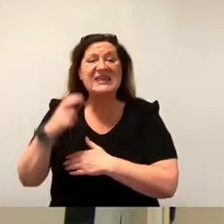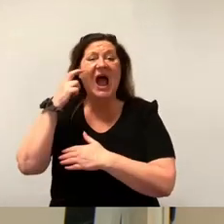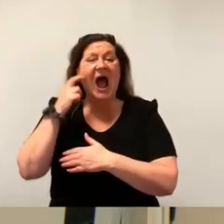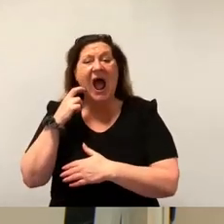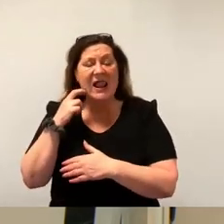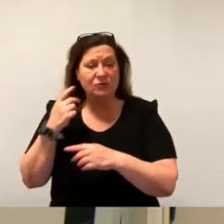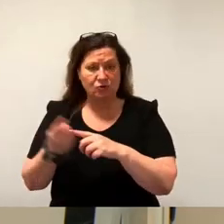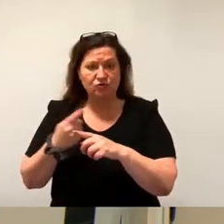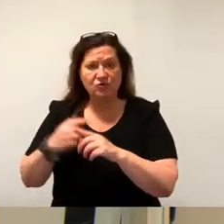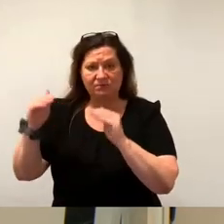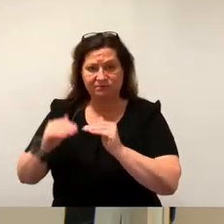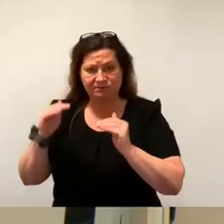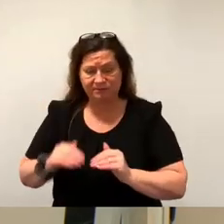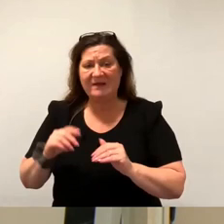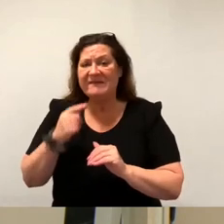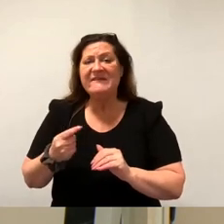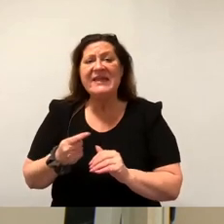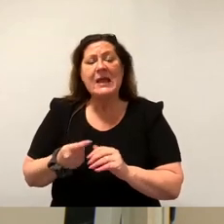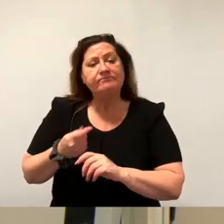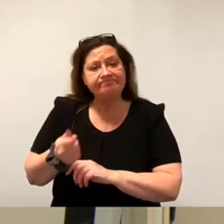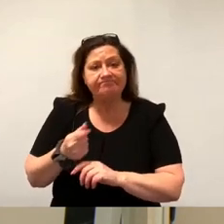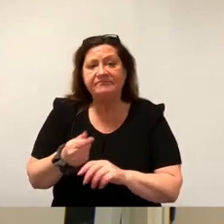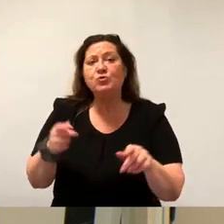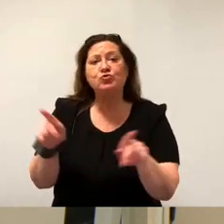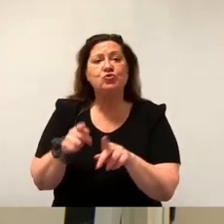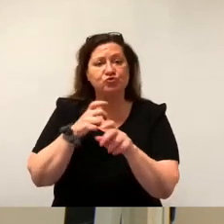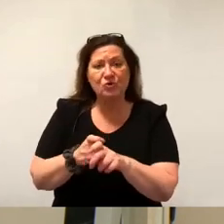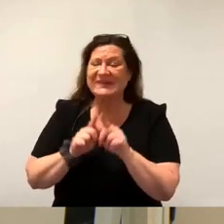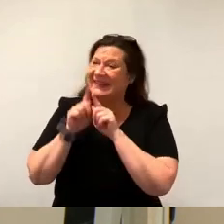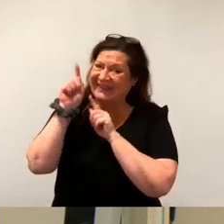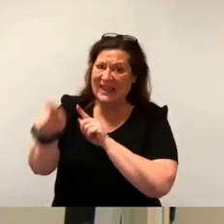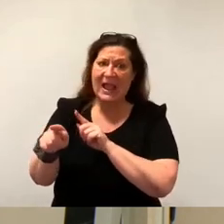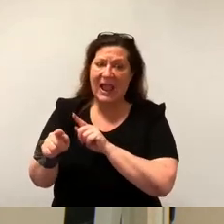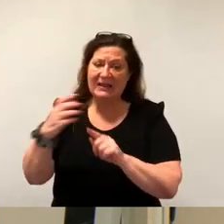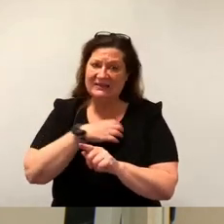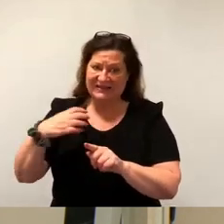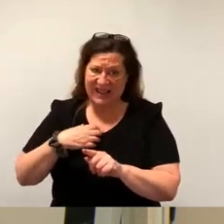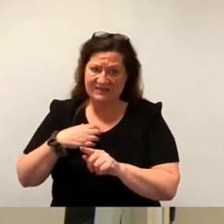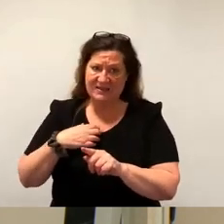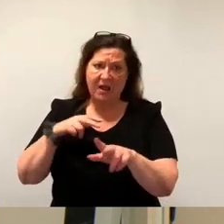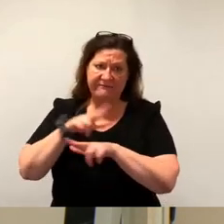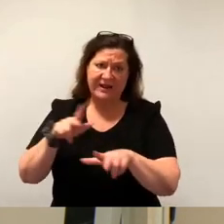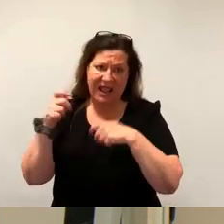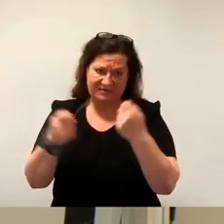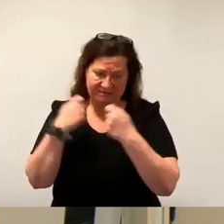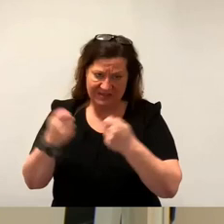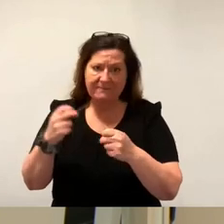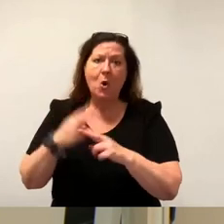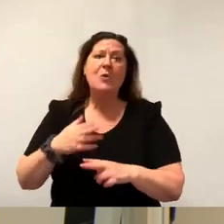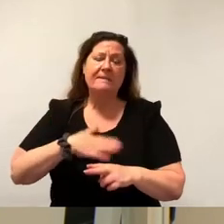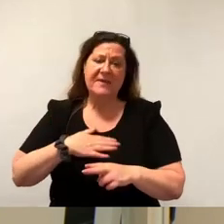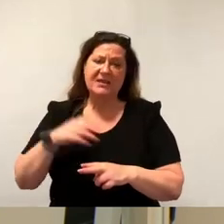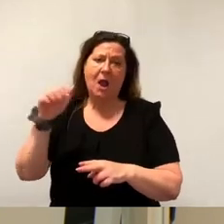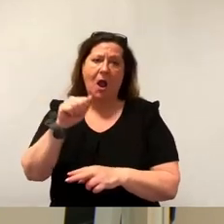Tilgungszuschüsse direkt an die Verkehrsbetriebe AG und Dresdner Bäder GmbH aus dem Haushalt der Landeshauptstadt Dresden die